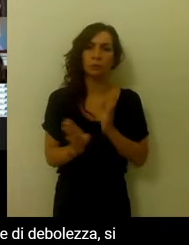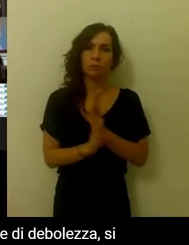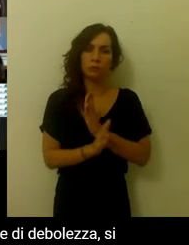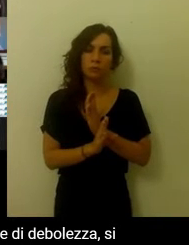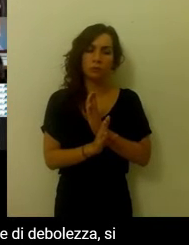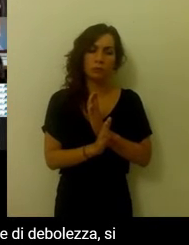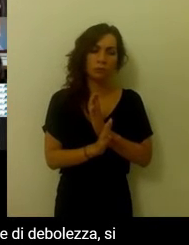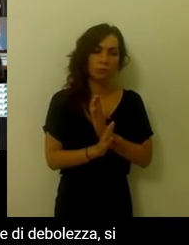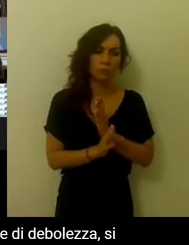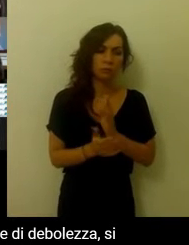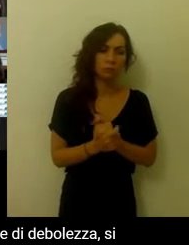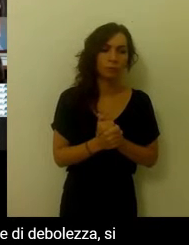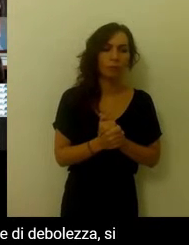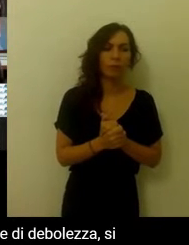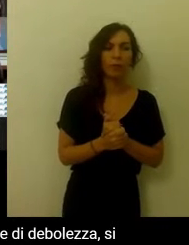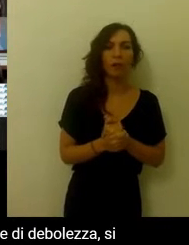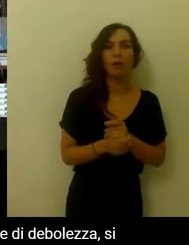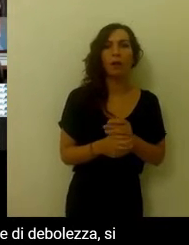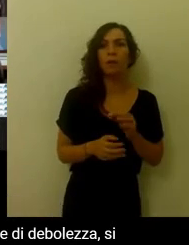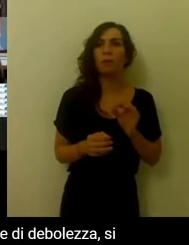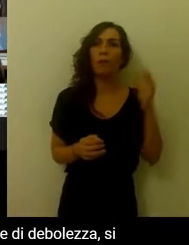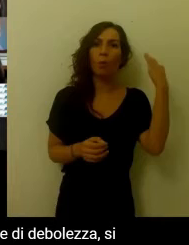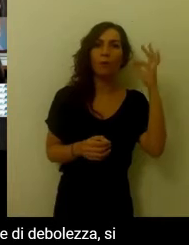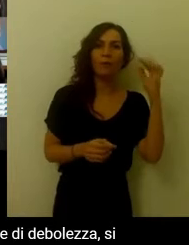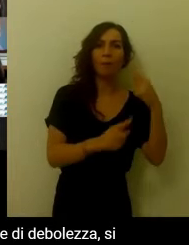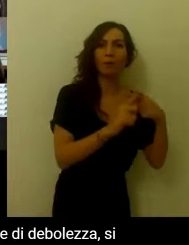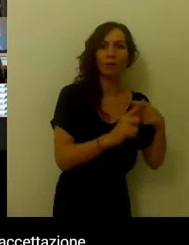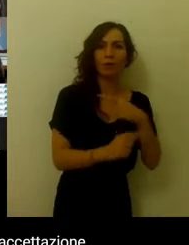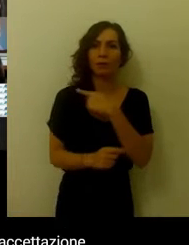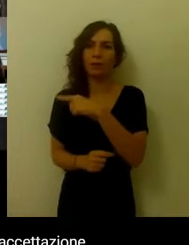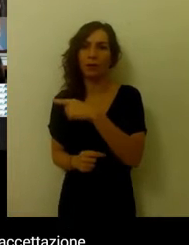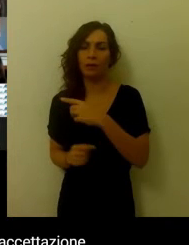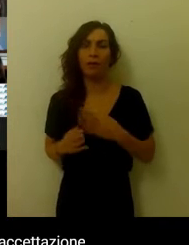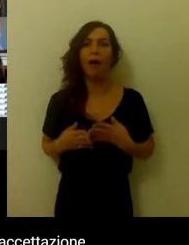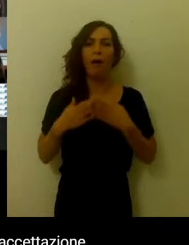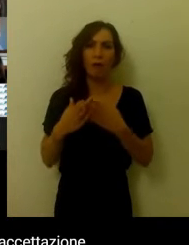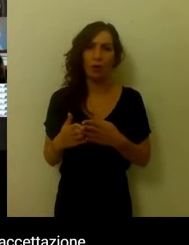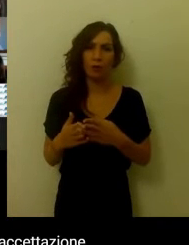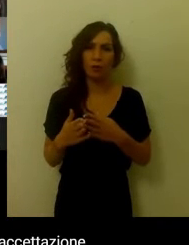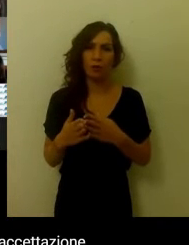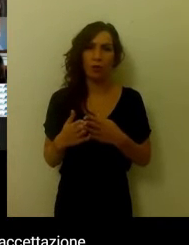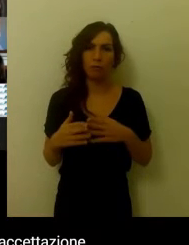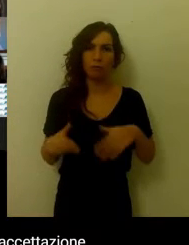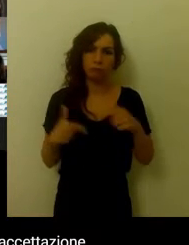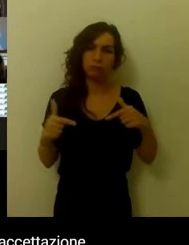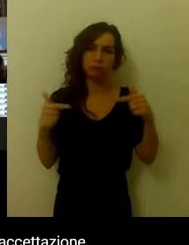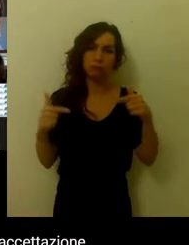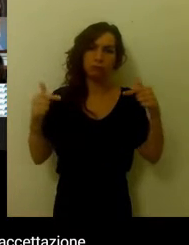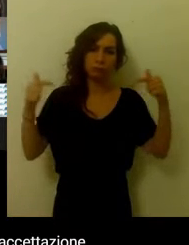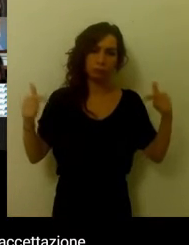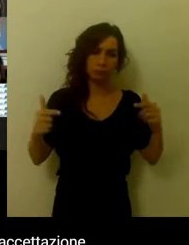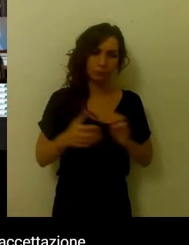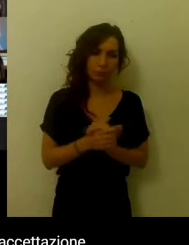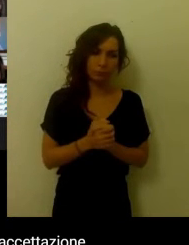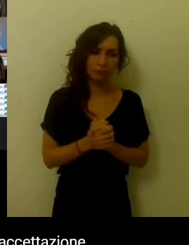Aiutare a identificare i propri punti di forza e di debolezza, si ricollega a quello che dicevo prima. Un punto di debolezza è un'area di crescita.